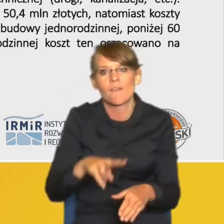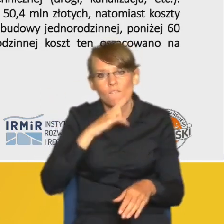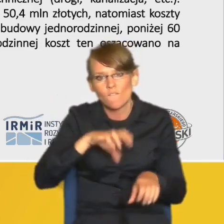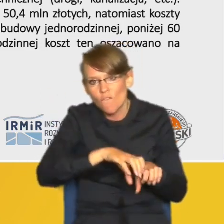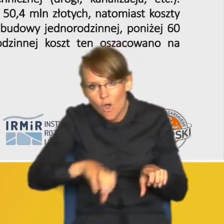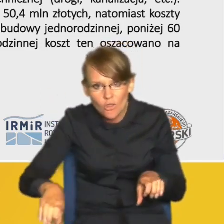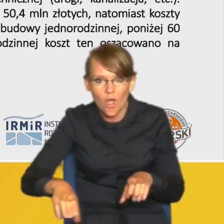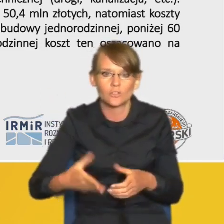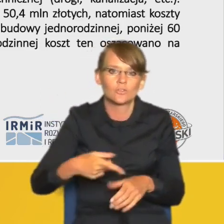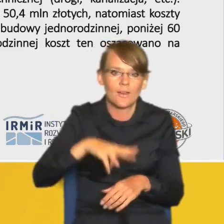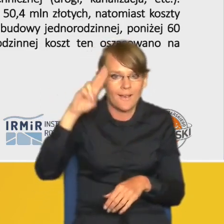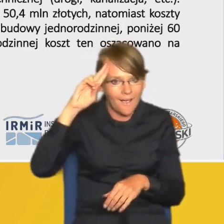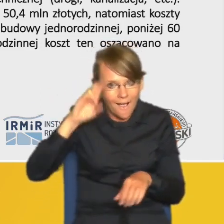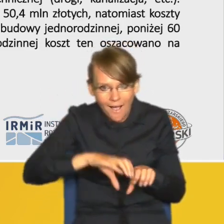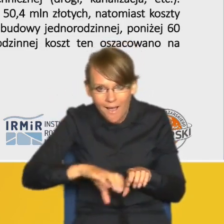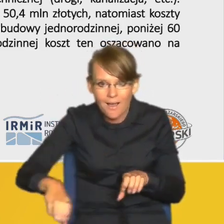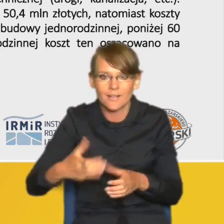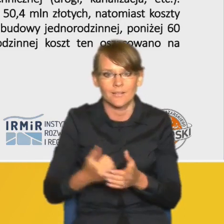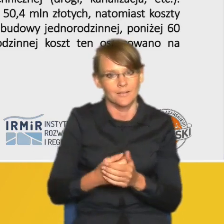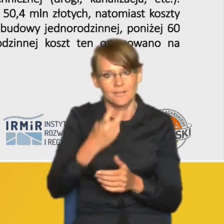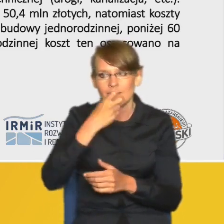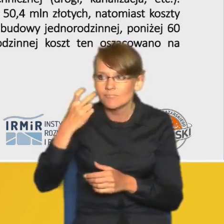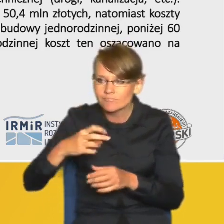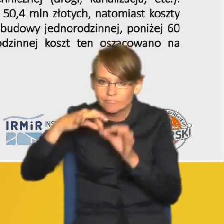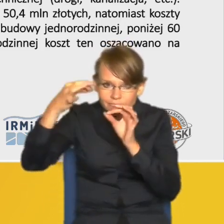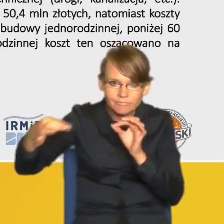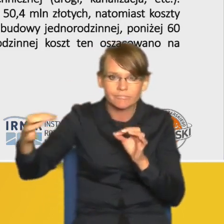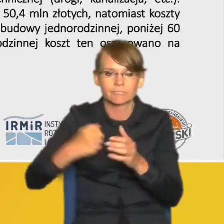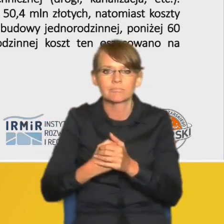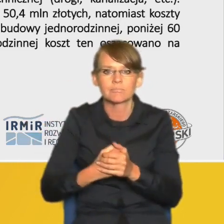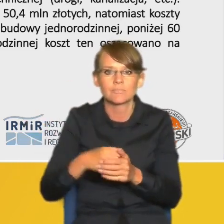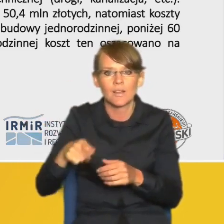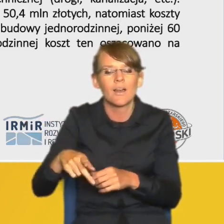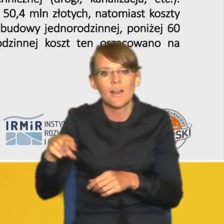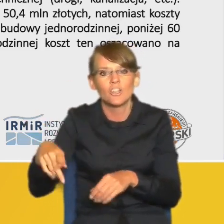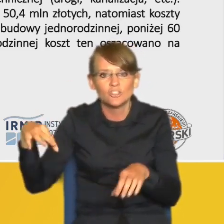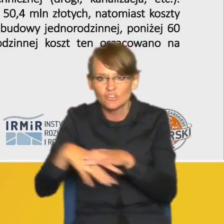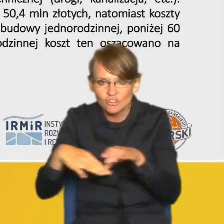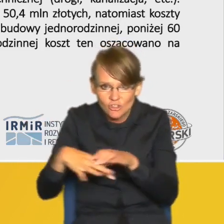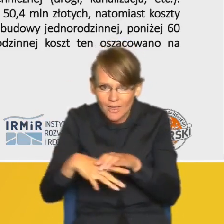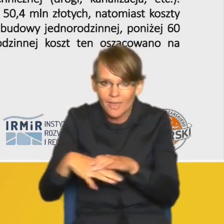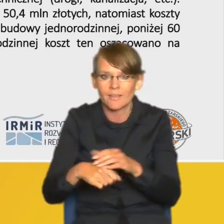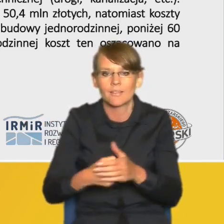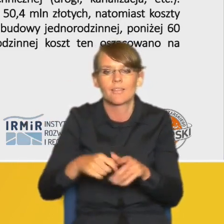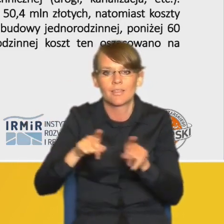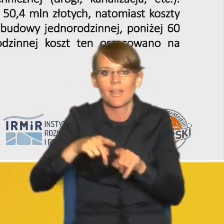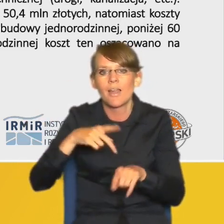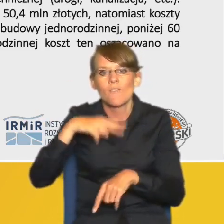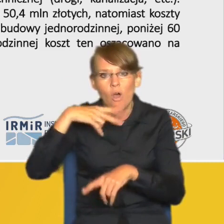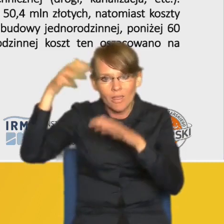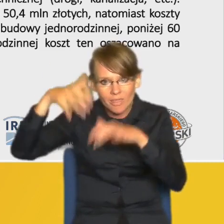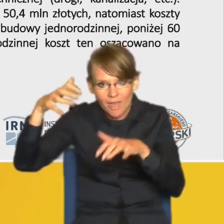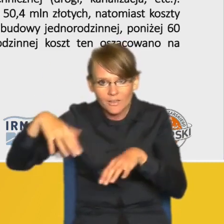kanalizacja zasilanie energetyczne odprowadzanie ścieków w tym odprowadzanie wód deszczowych a także